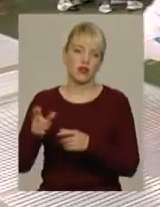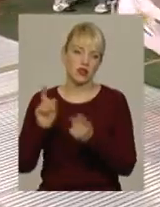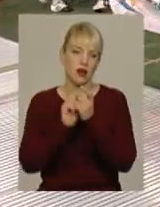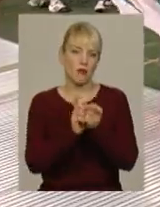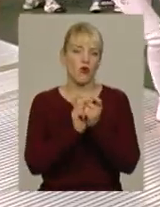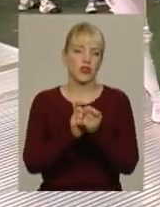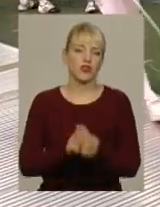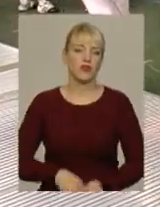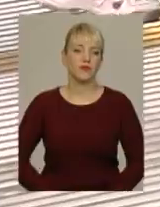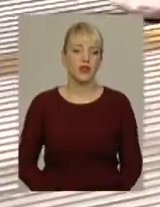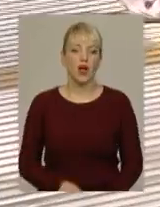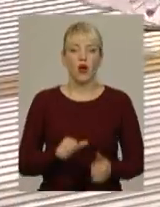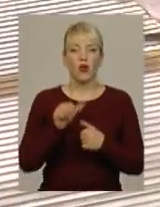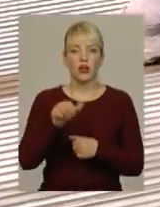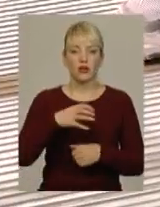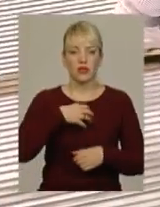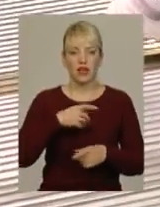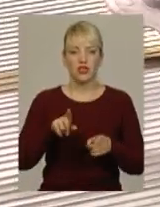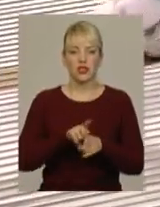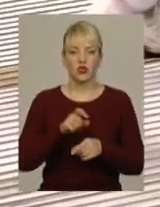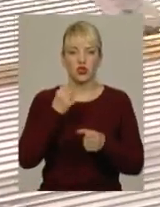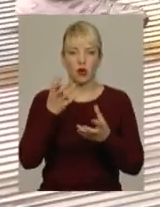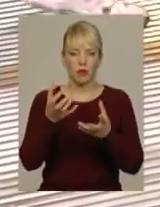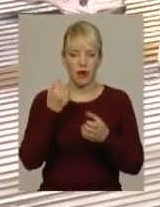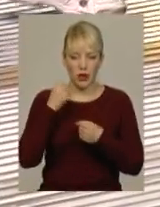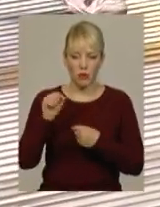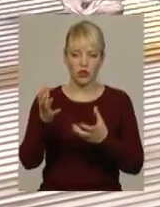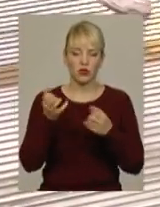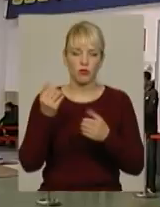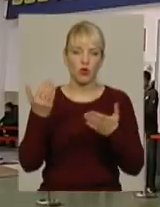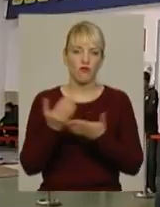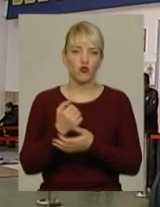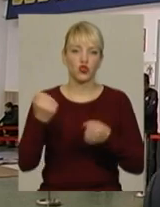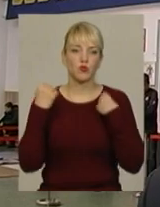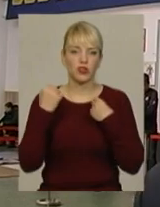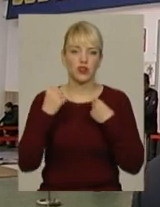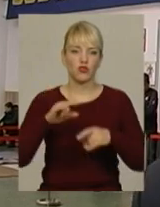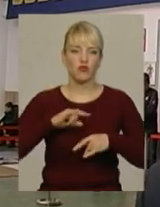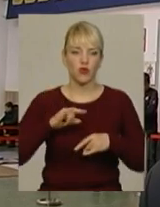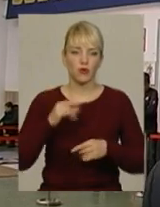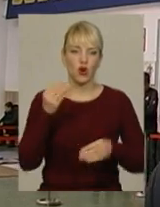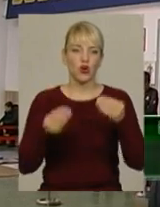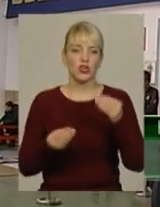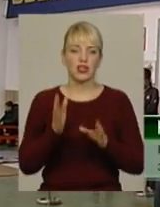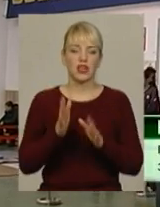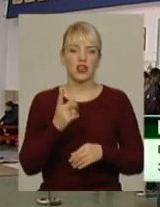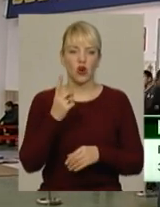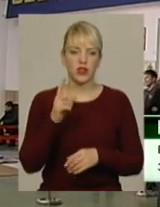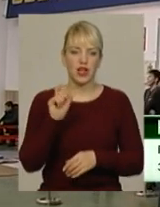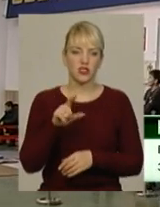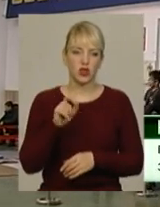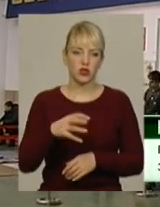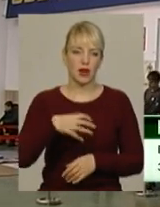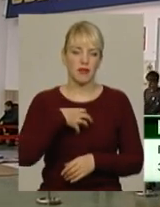чемпіонату Юрій Мазур. Окрім медалей, переможці отримають нову спортивну форму. Розігрується всього одна золота